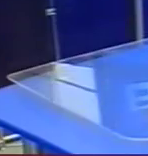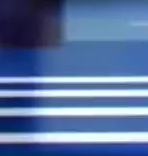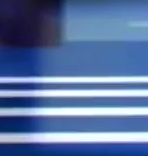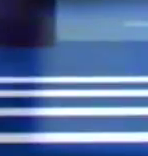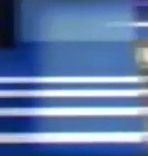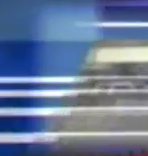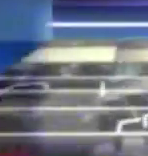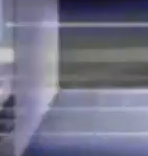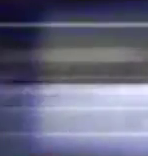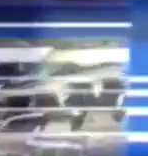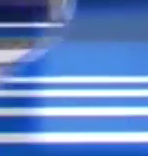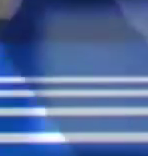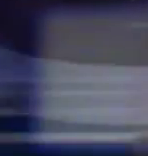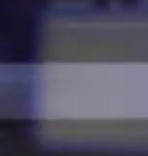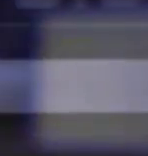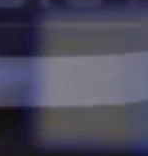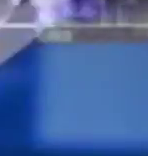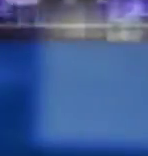Дякую! Дякую!